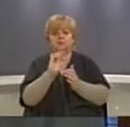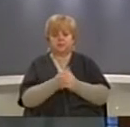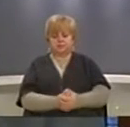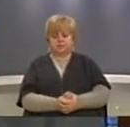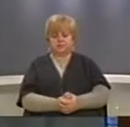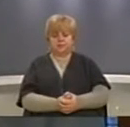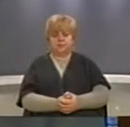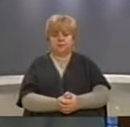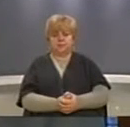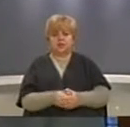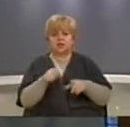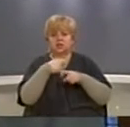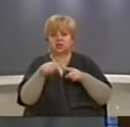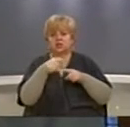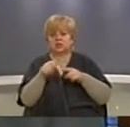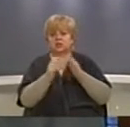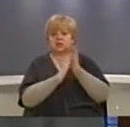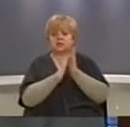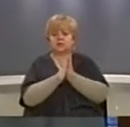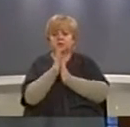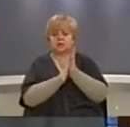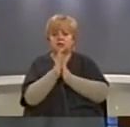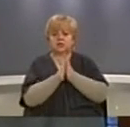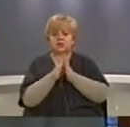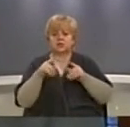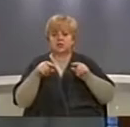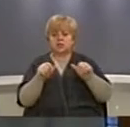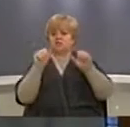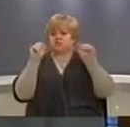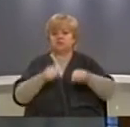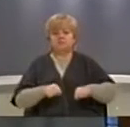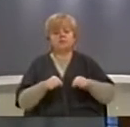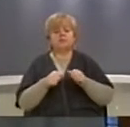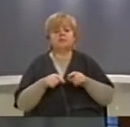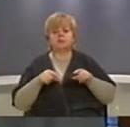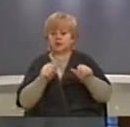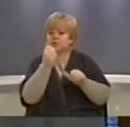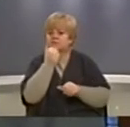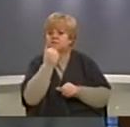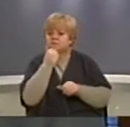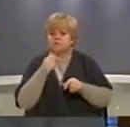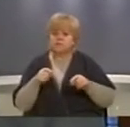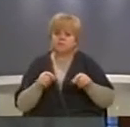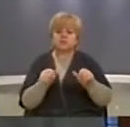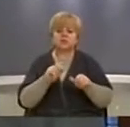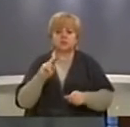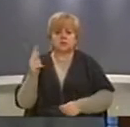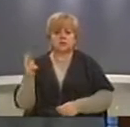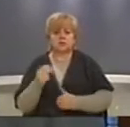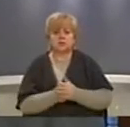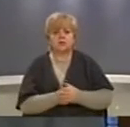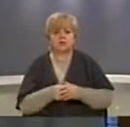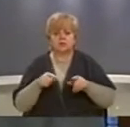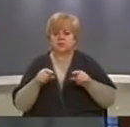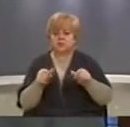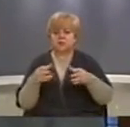Që është zhjidhja kërkisave për pronën e palojshme private, duke përfshie pronën private bujësore dhe komerciale, pronën private